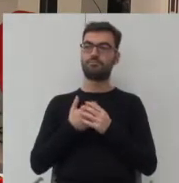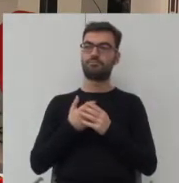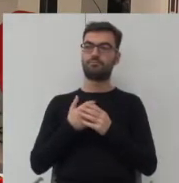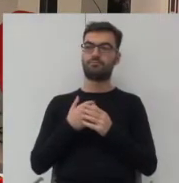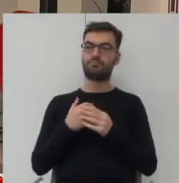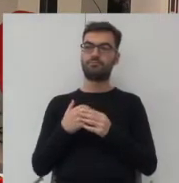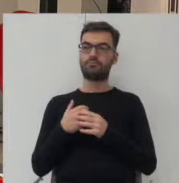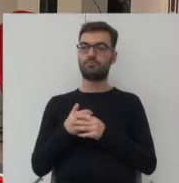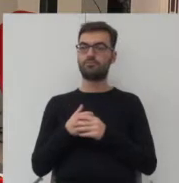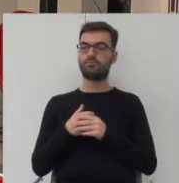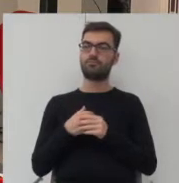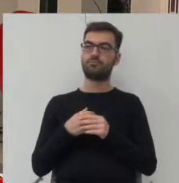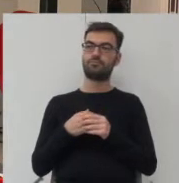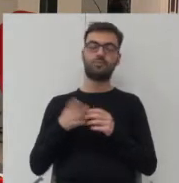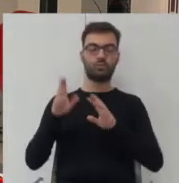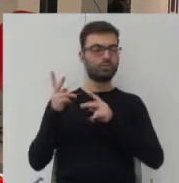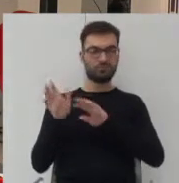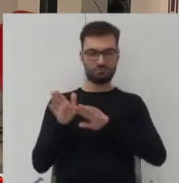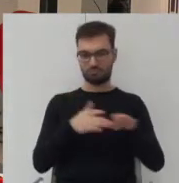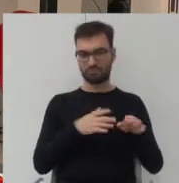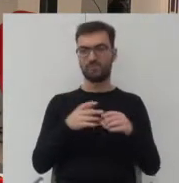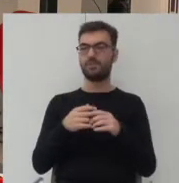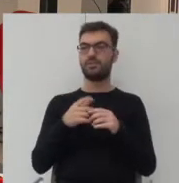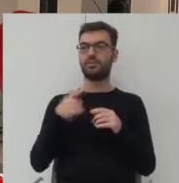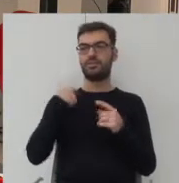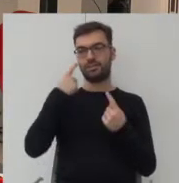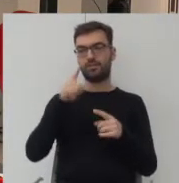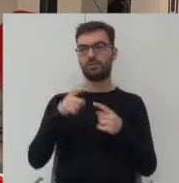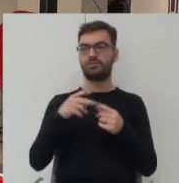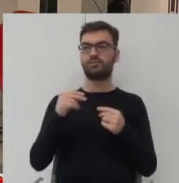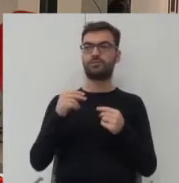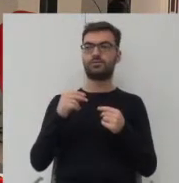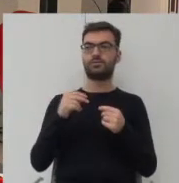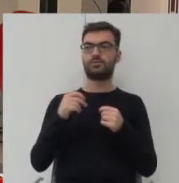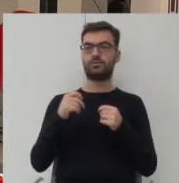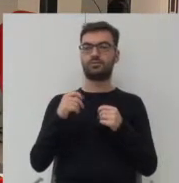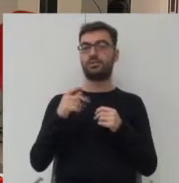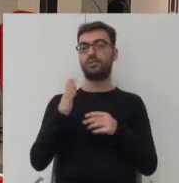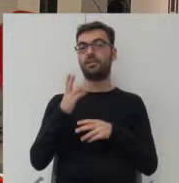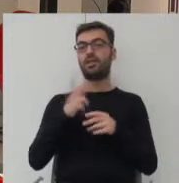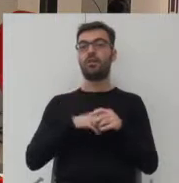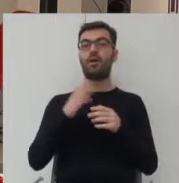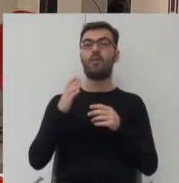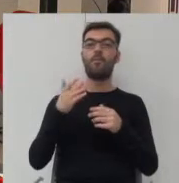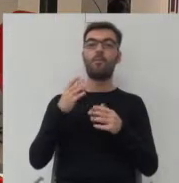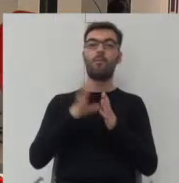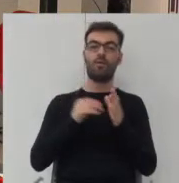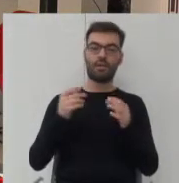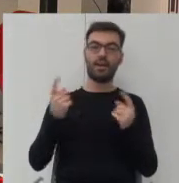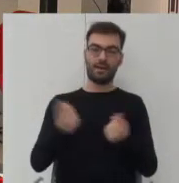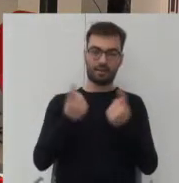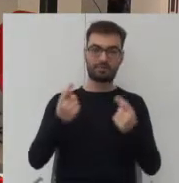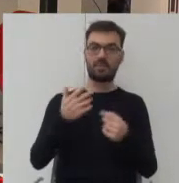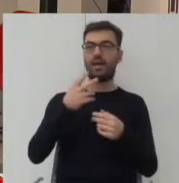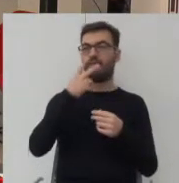pewnej merytorycznej wagi tych rozwiązań zwracam uwagę że żeby pewne modele lansować a przecież widzimy wyraźnie